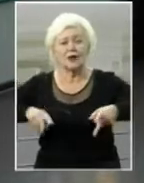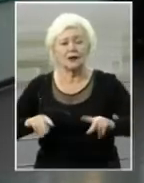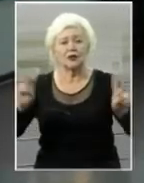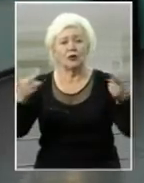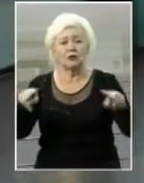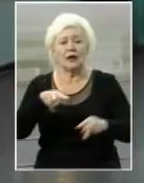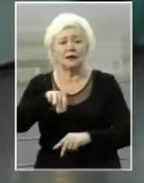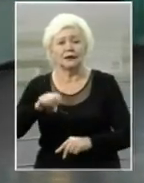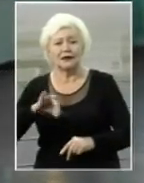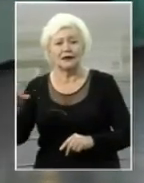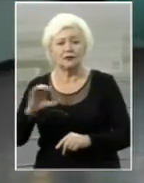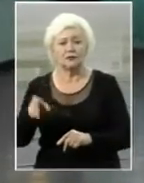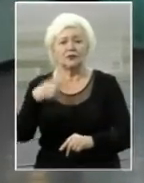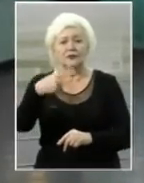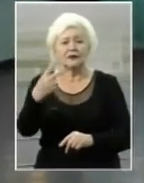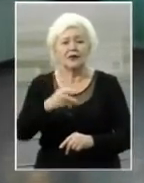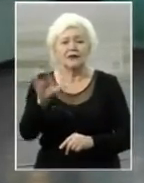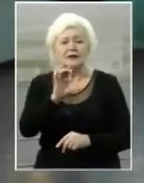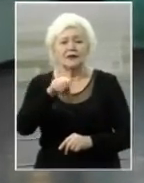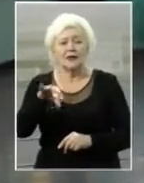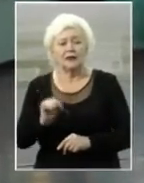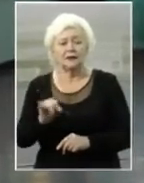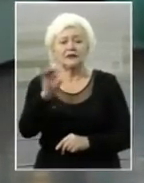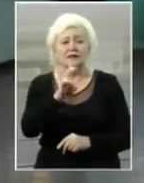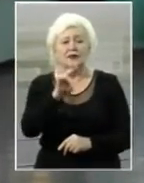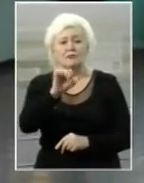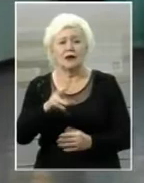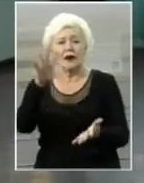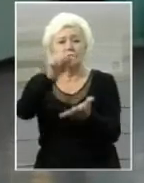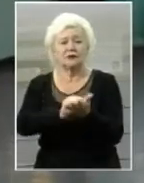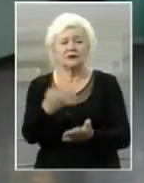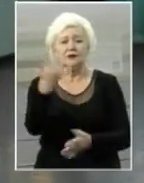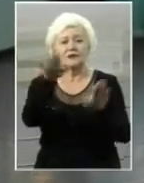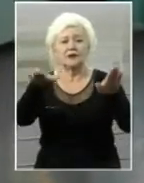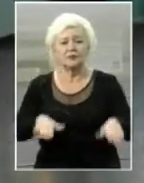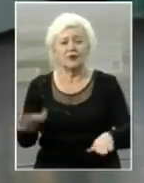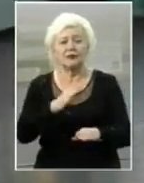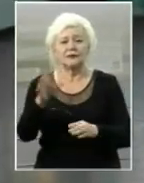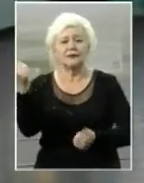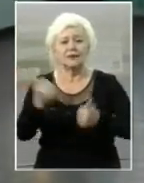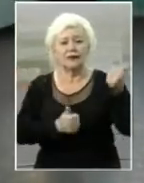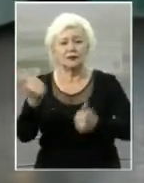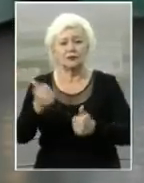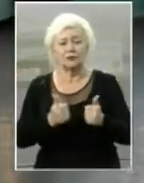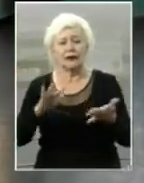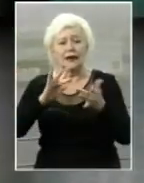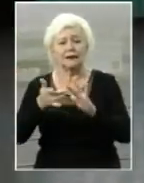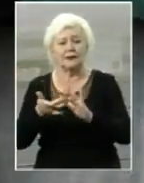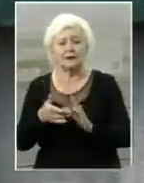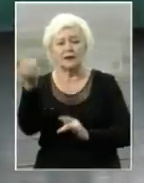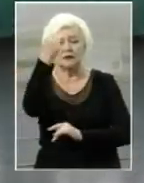«Латину» з 20-річній Станіслав Ліпшиц та Ангеліна Маркіна посіли четверте місце на танцювальному турнірі «Інтернешнл